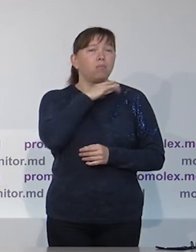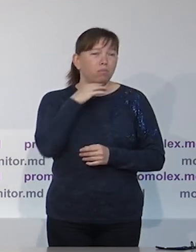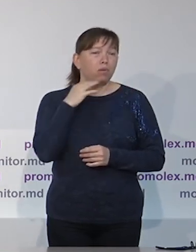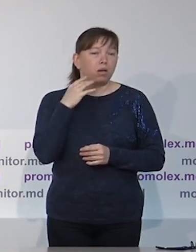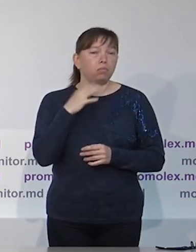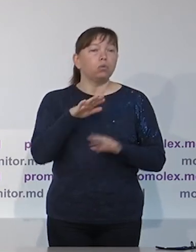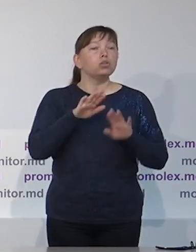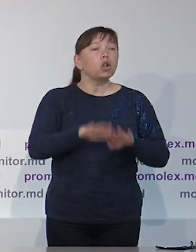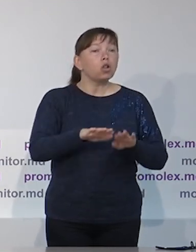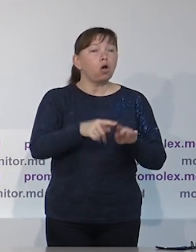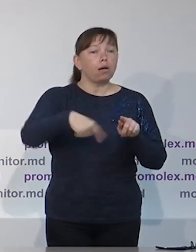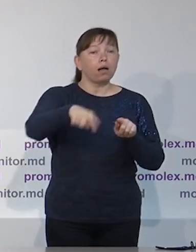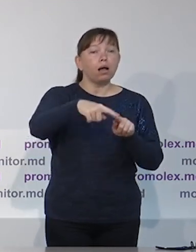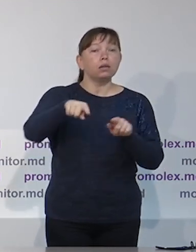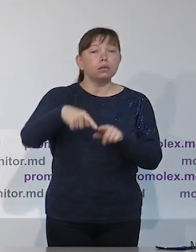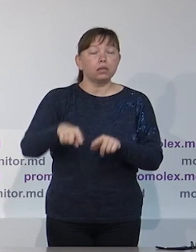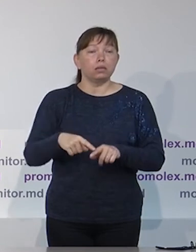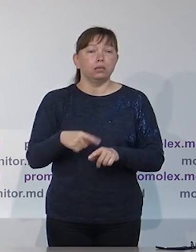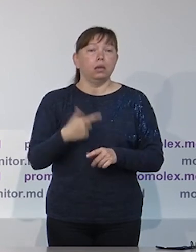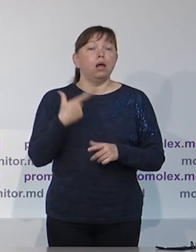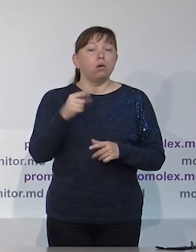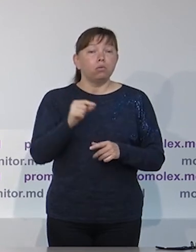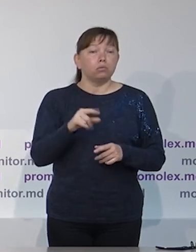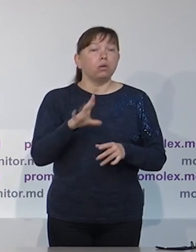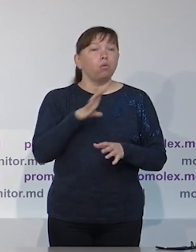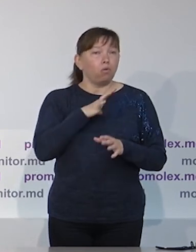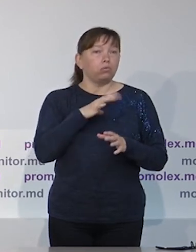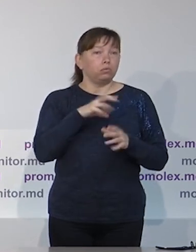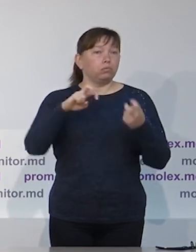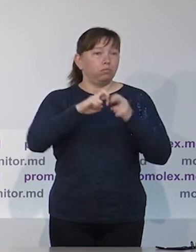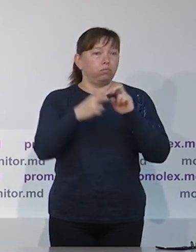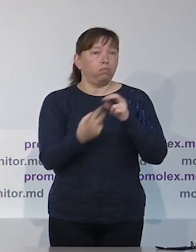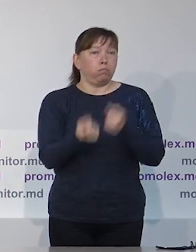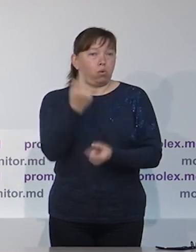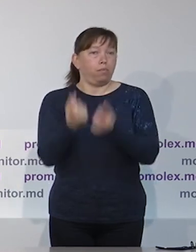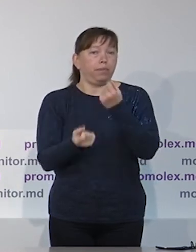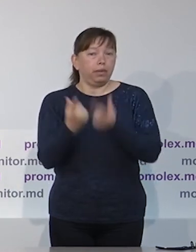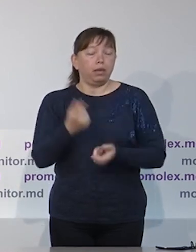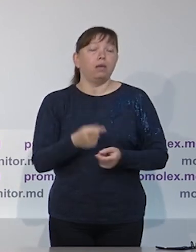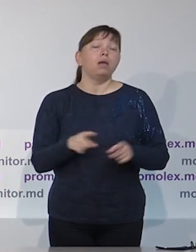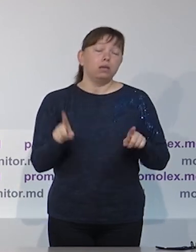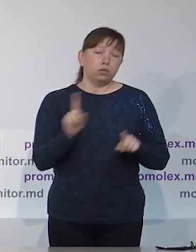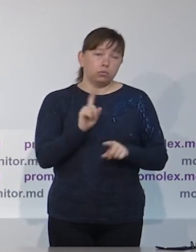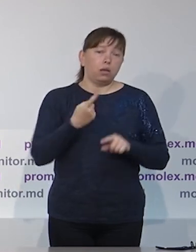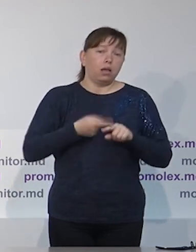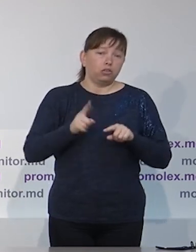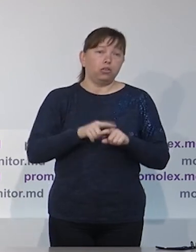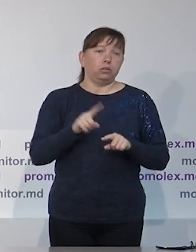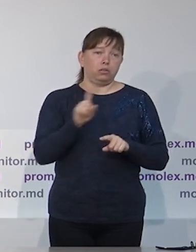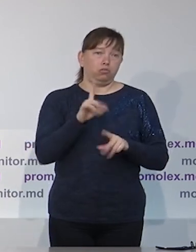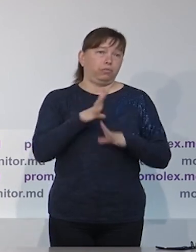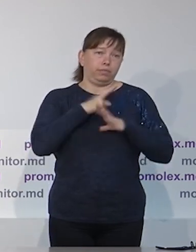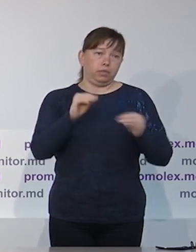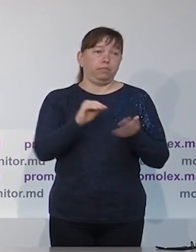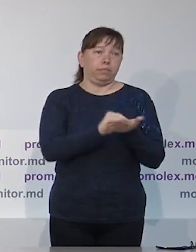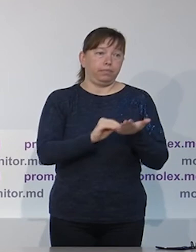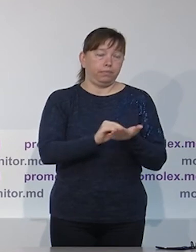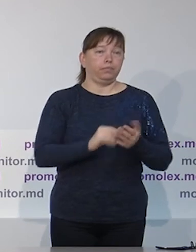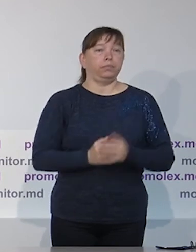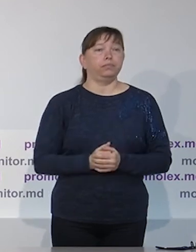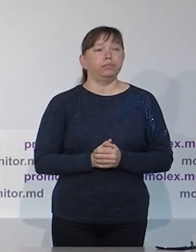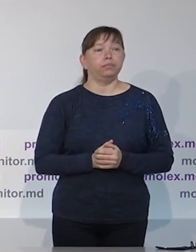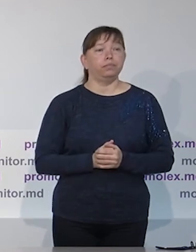открыты для граждан из Пренестровского региона. На предыдущих выборах, напомним, было много